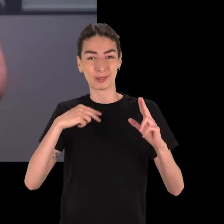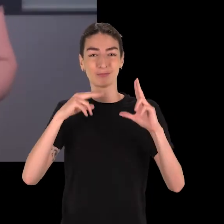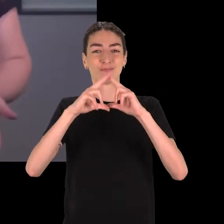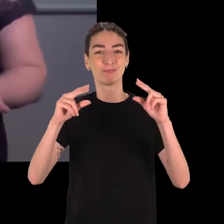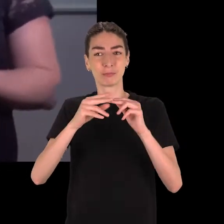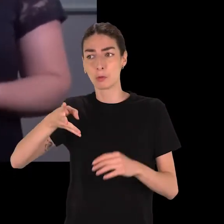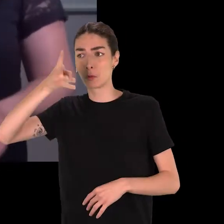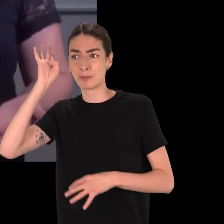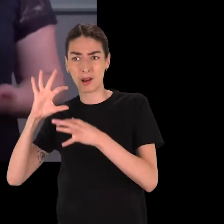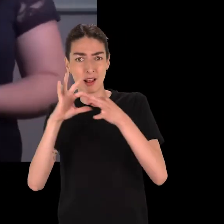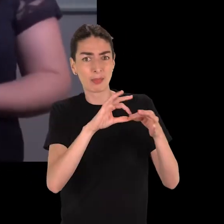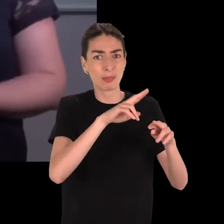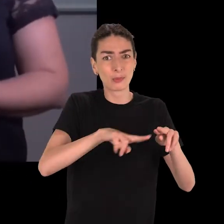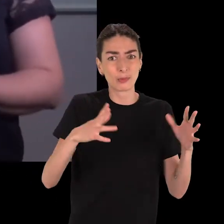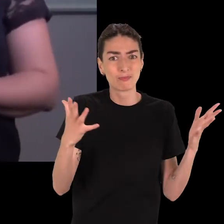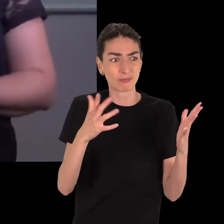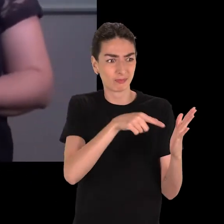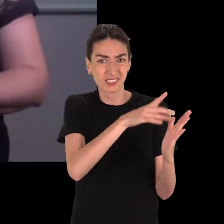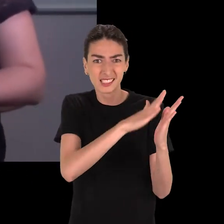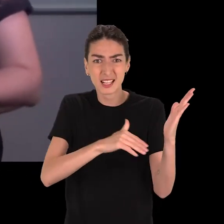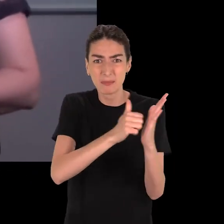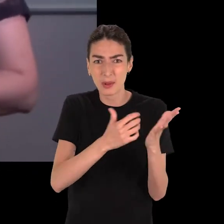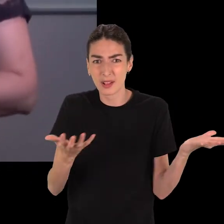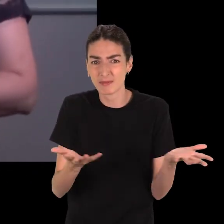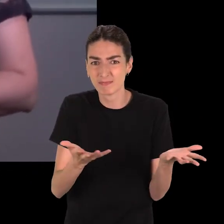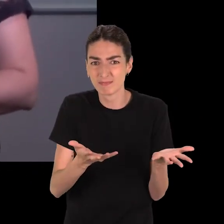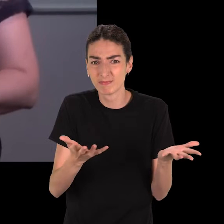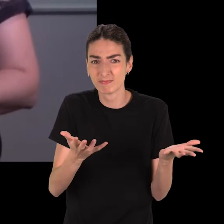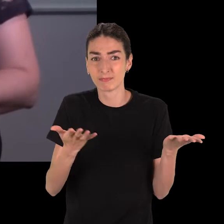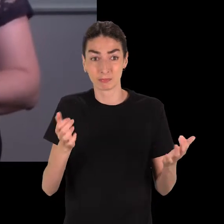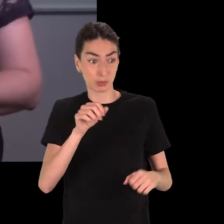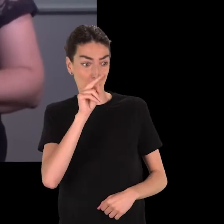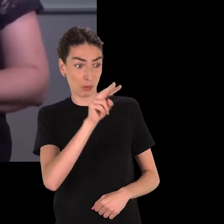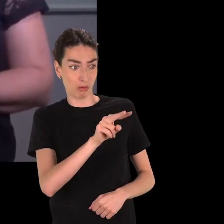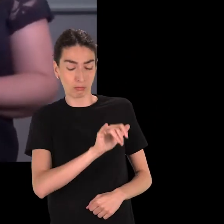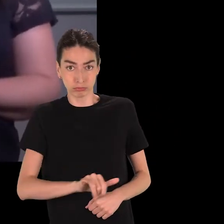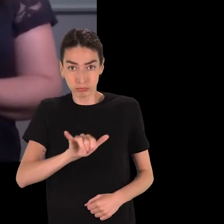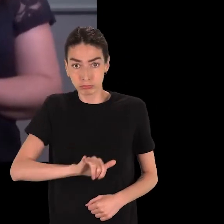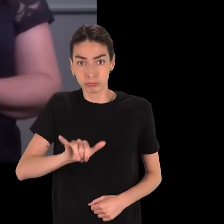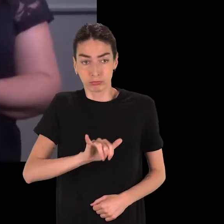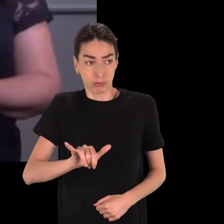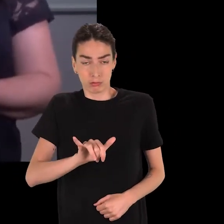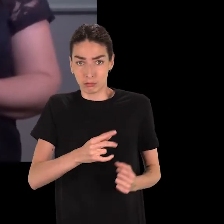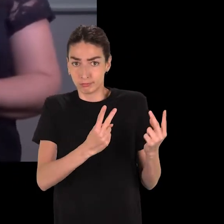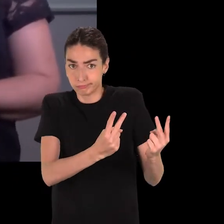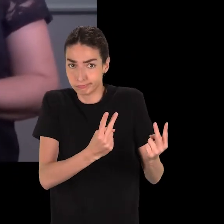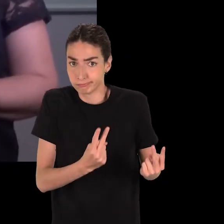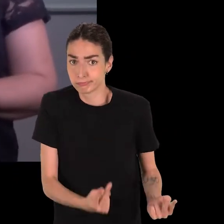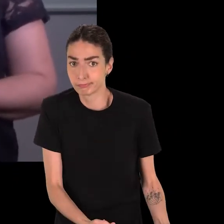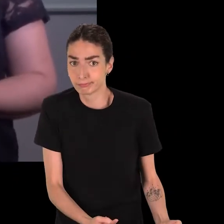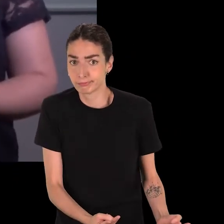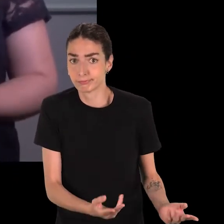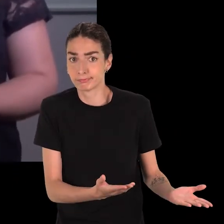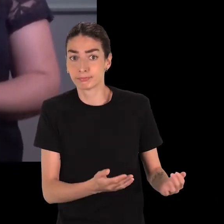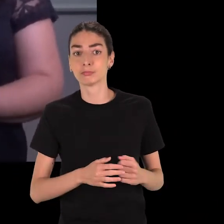», je vous parlerai du rapport que les Romains avaient à la nudité, qui pouvait refléter certaines valeurs, mais qui pouvait aussi être considérée comme indécente,